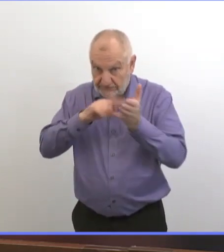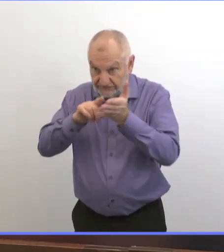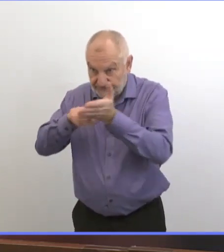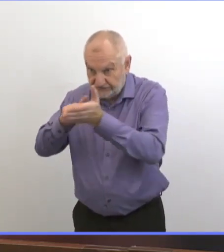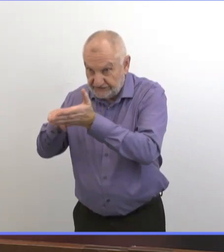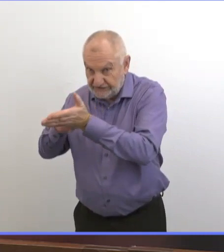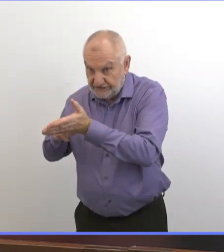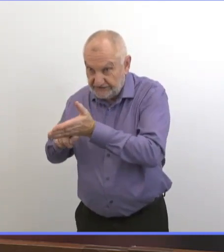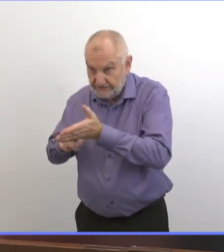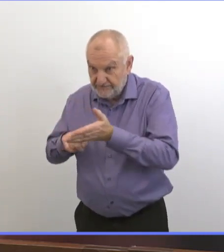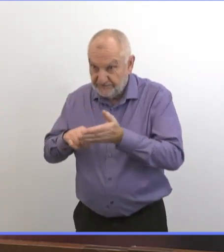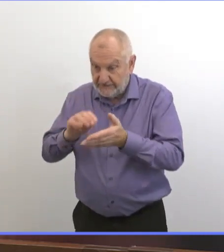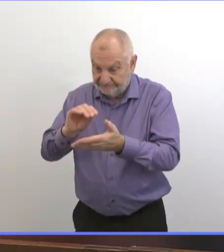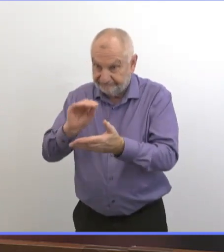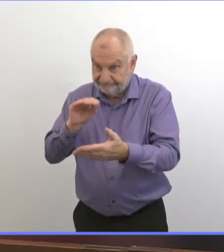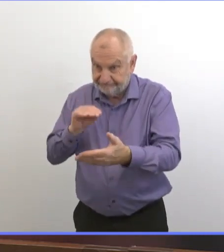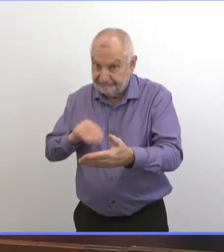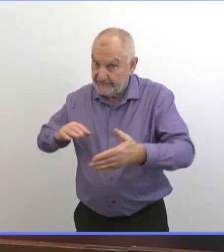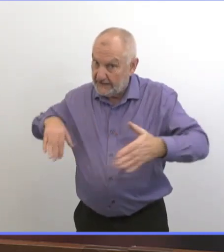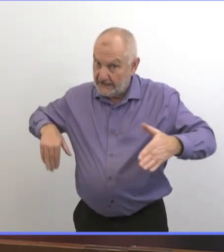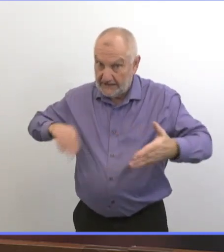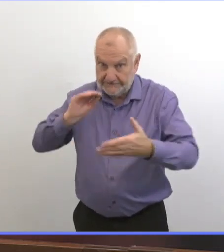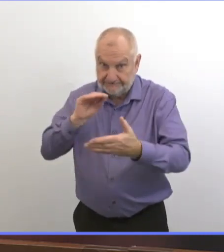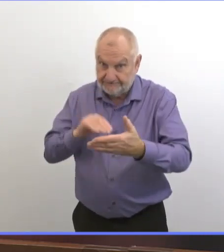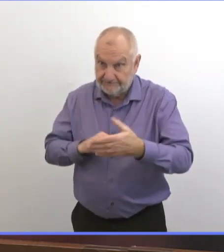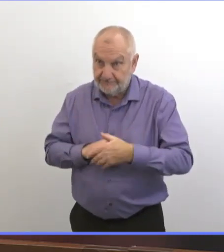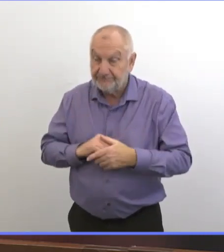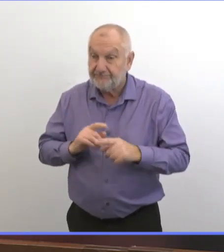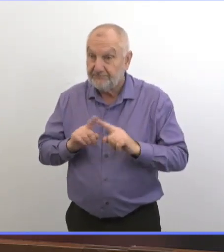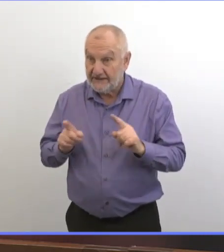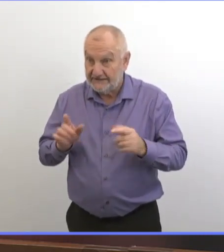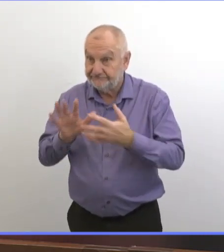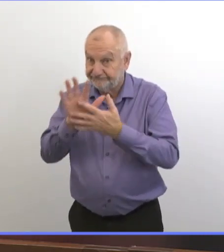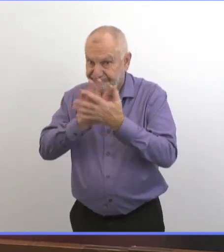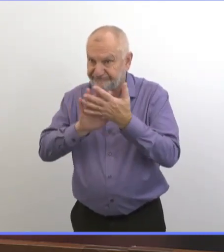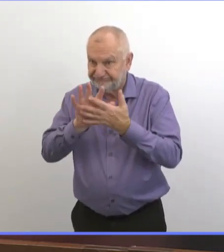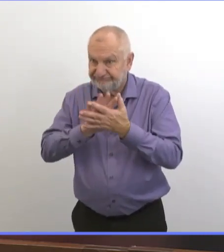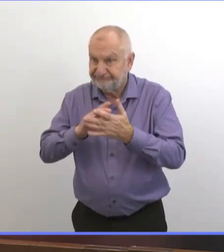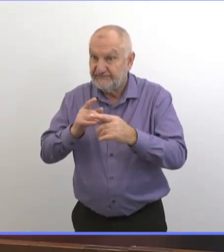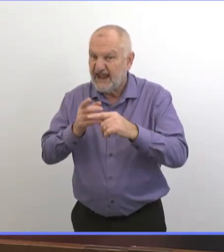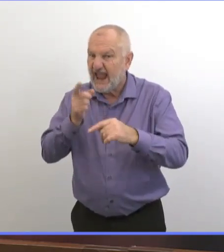on a gardé cet indicateur. Mais ce que je peux vous dire, c'est que c'est environ la moitié.